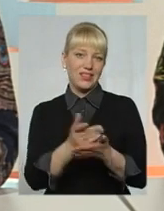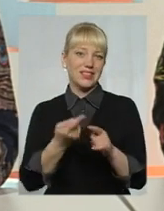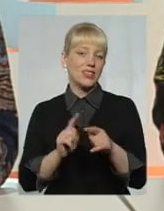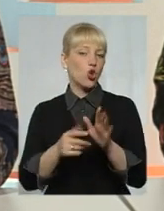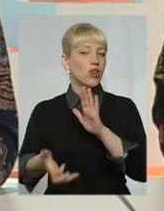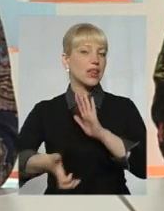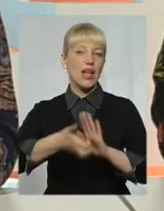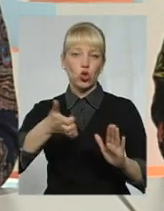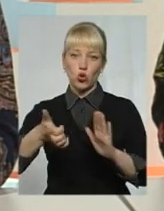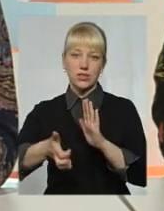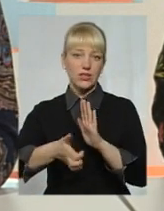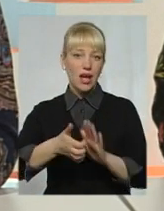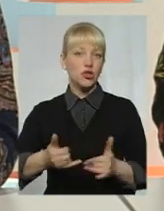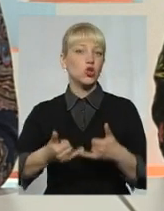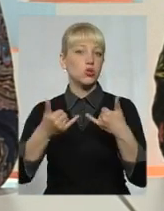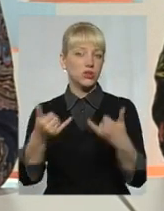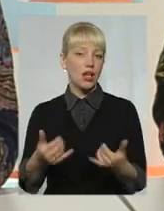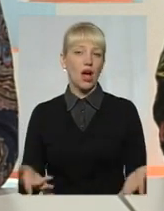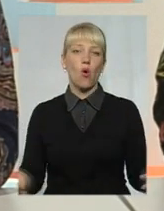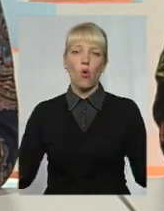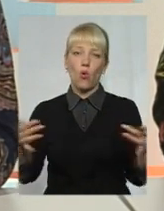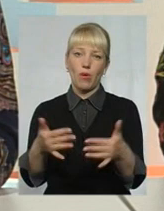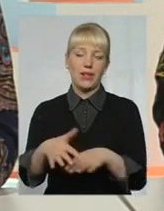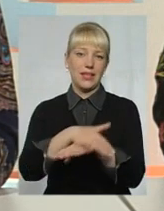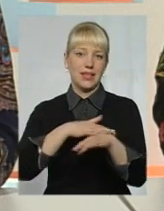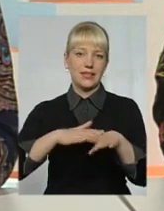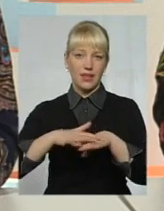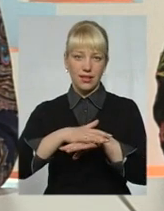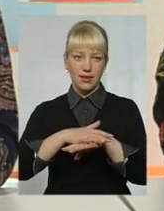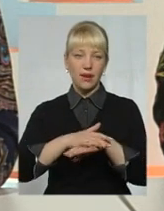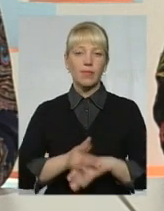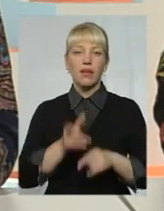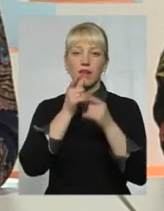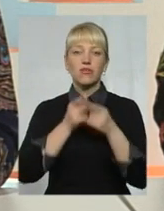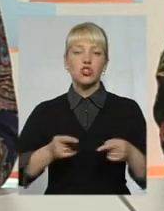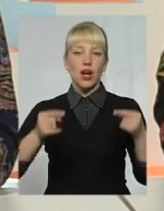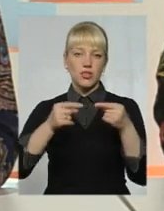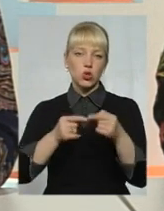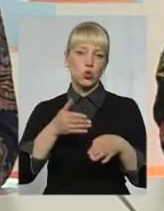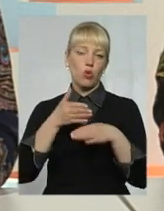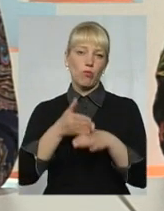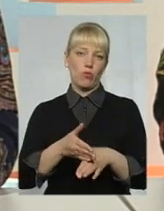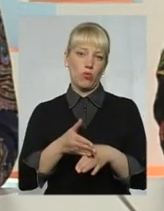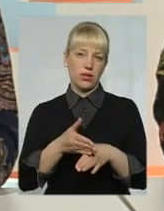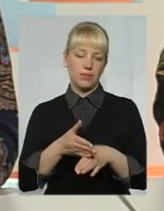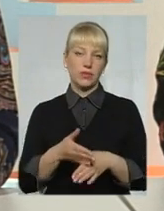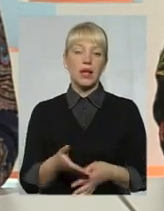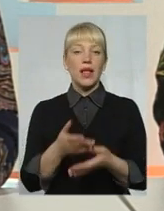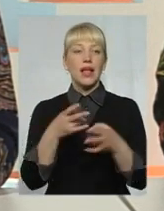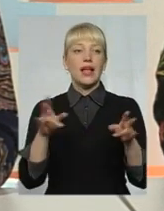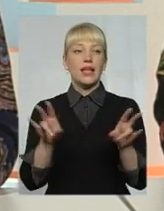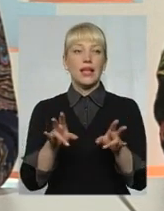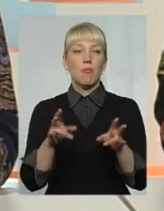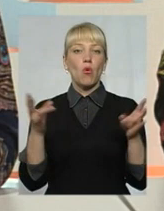недостатньо для охоплення населення вчасною допомогою, яка потрібна. Ну, і потрібно